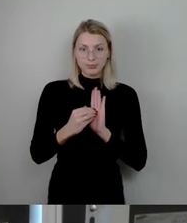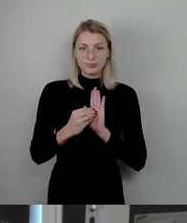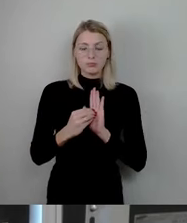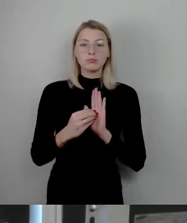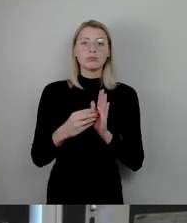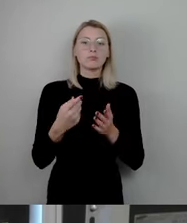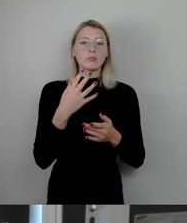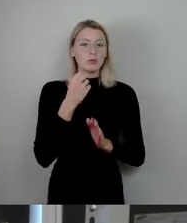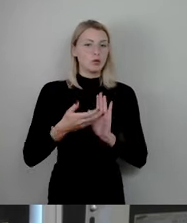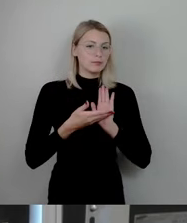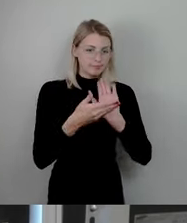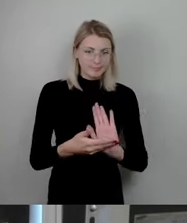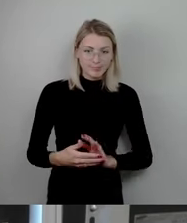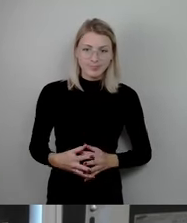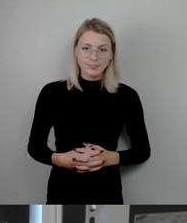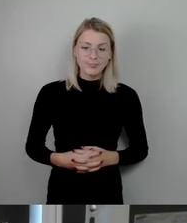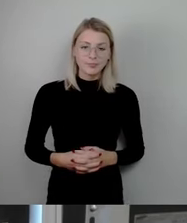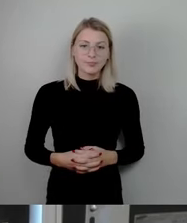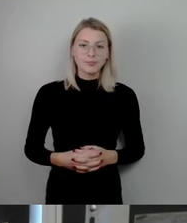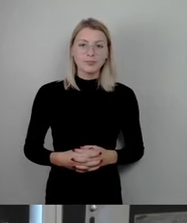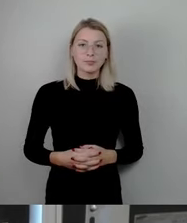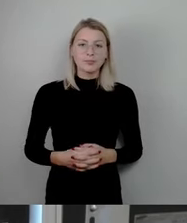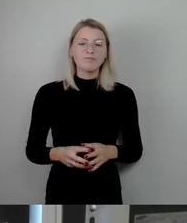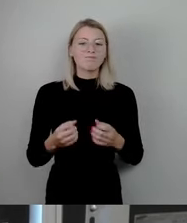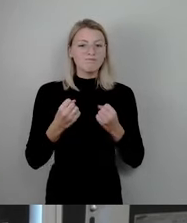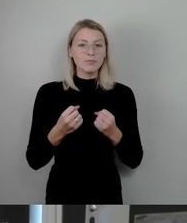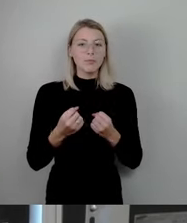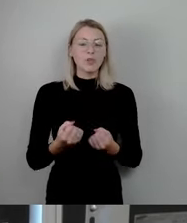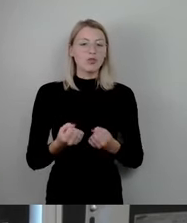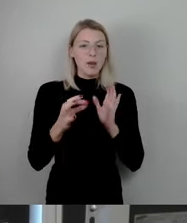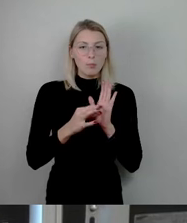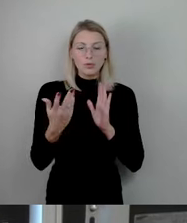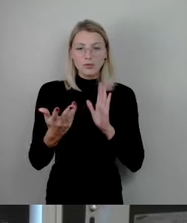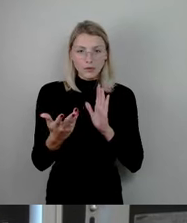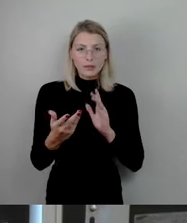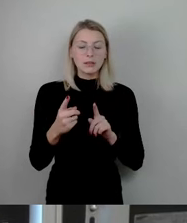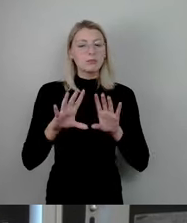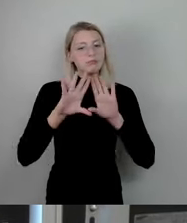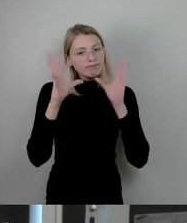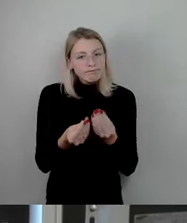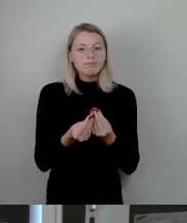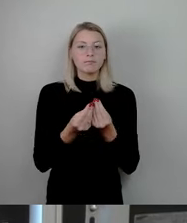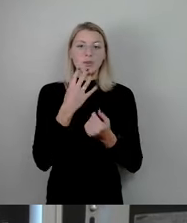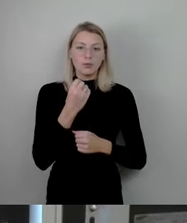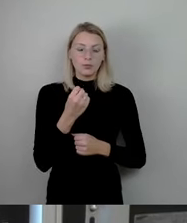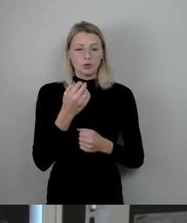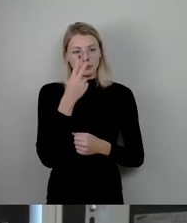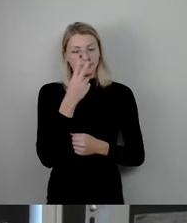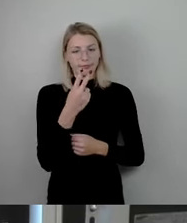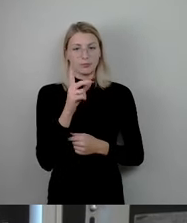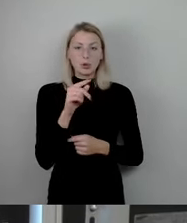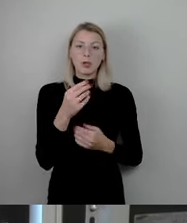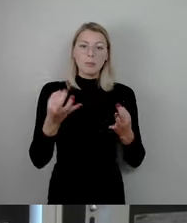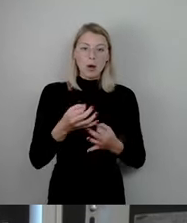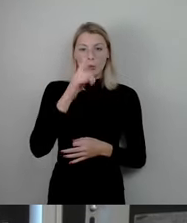möchte ich Ihnen kurz vorstellen. Unser Kernpunkt ist eben ein ganz einheitlicher Ansatz. Das heißt, wir brauchen Polizeipräsenz, Polizeipräsenz,